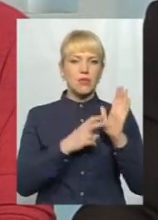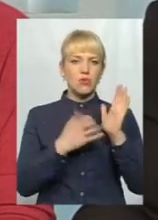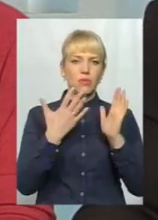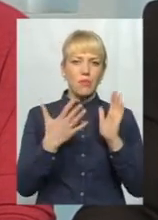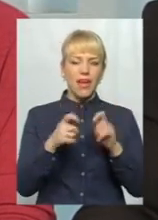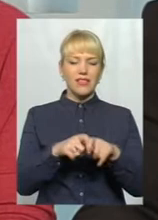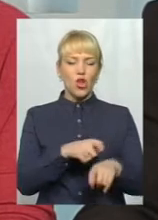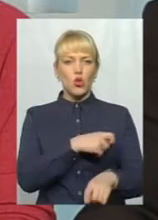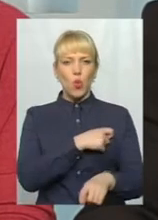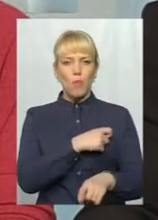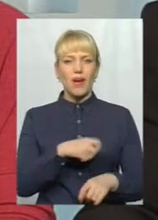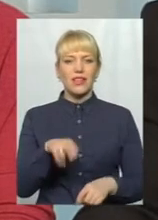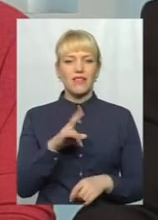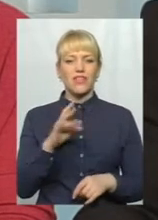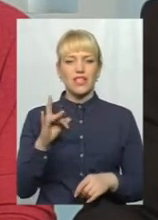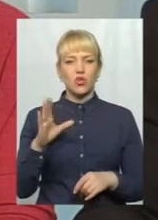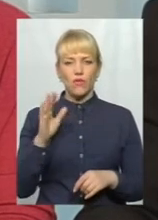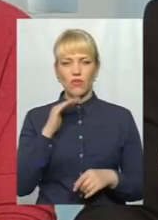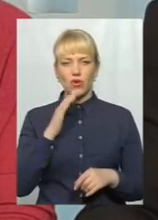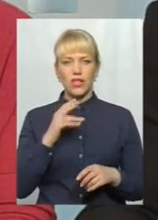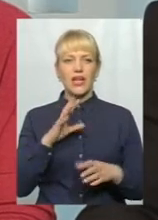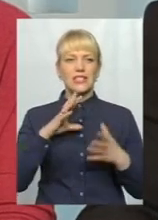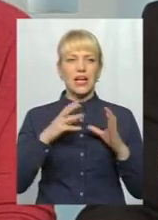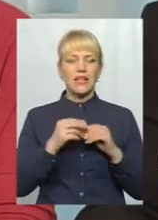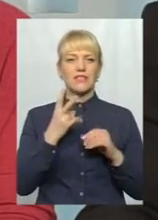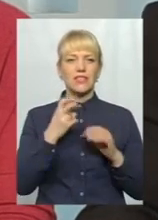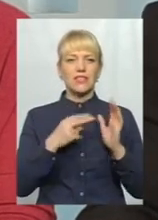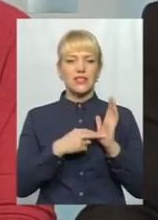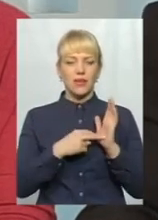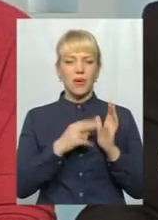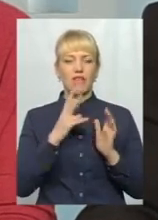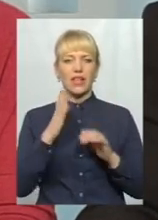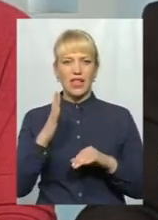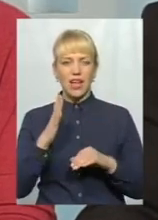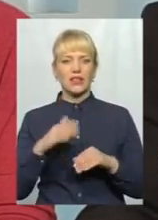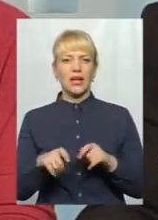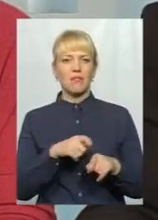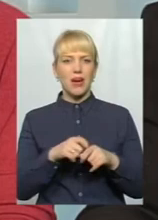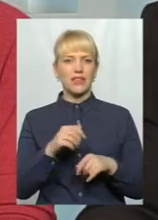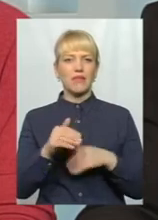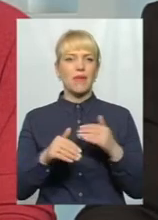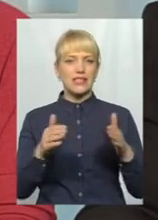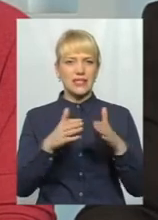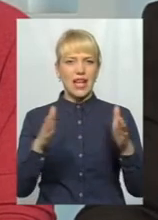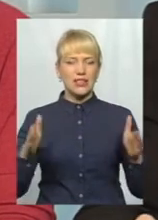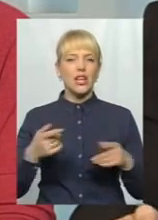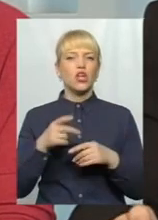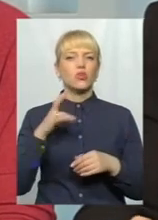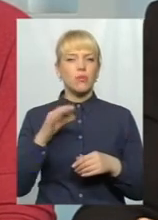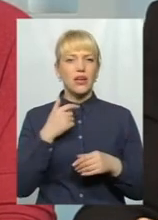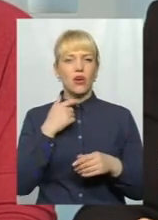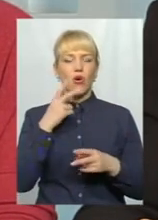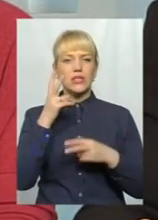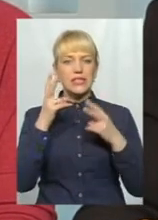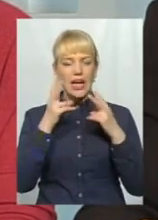площа басейну складає 72 тисячі квадратних метрів. Ми звернулися до прем'єр-міністра України якраз з проблемою, щоб